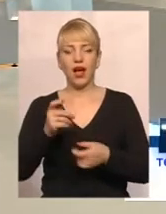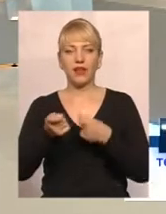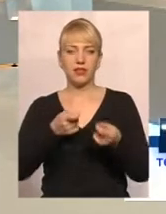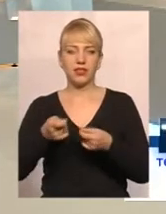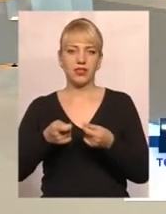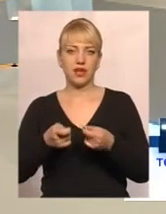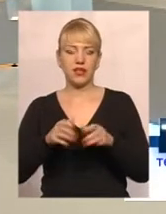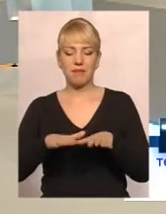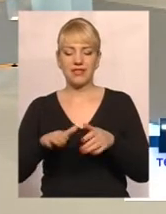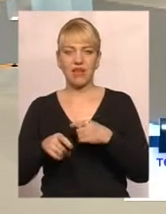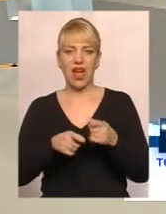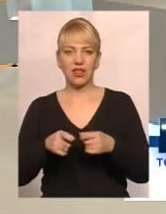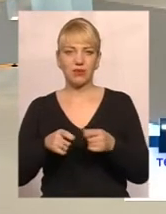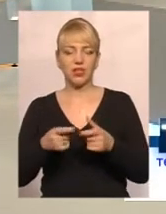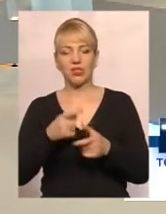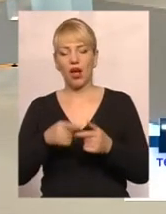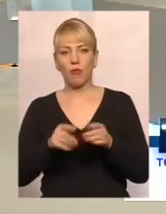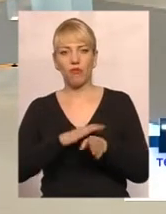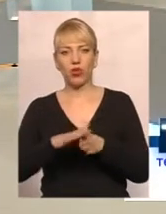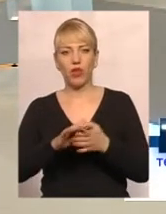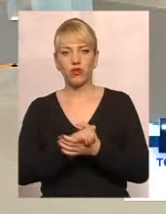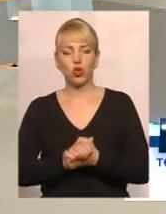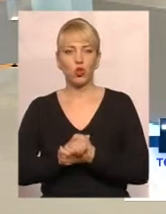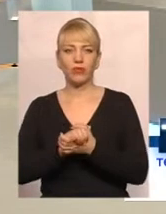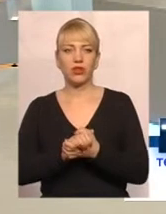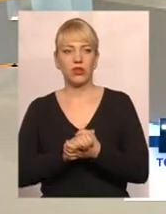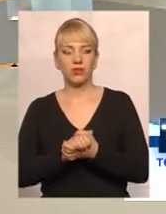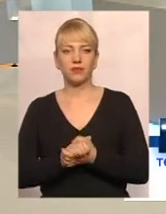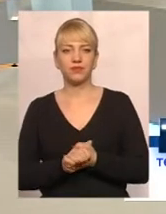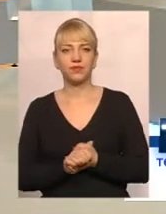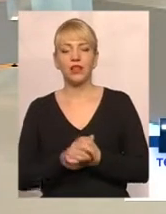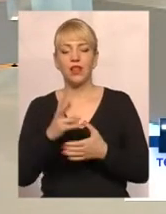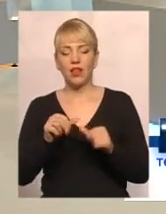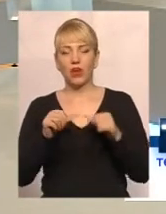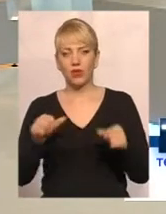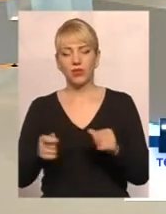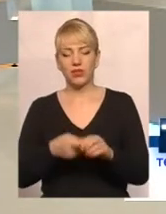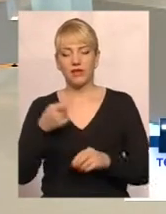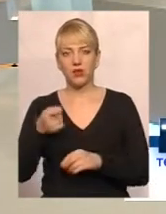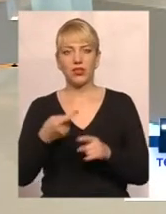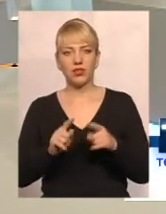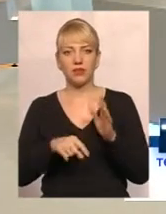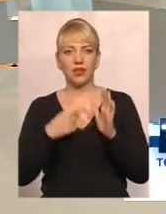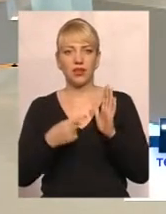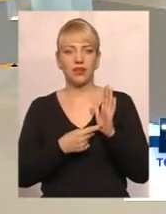місцевої адміністрації або виконавчого коментату міської ради. Тобто на комісію виноситься питання, як правило,